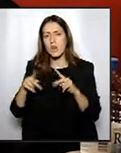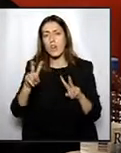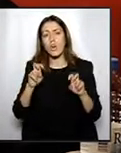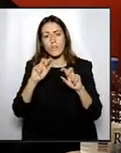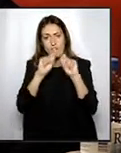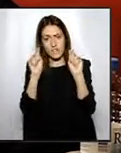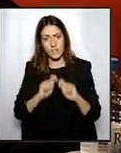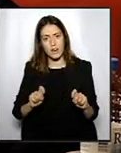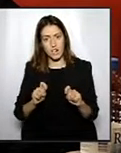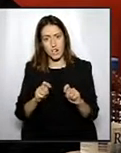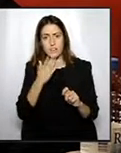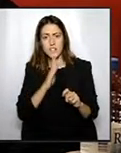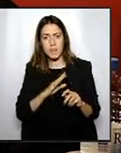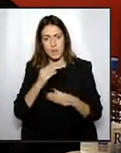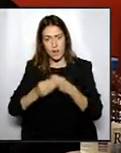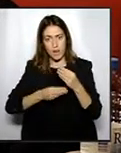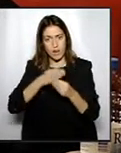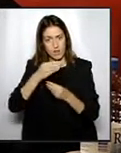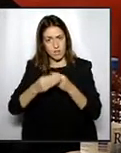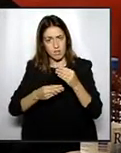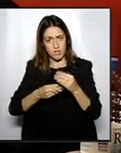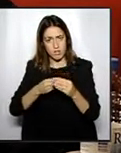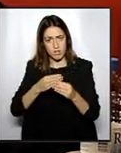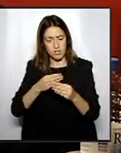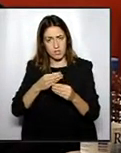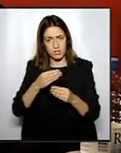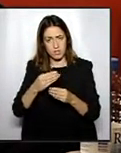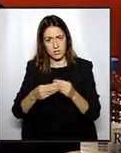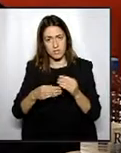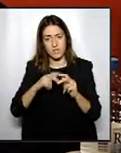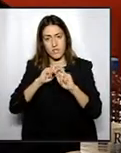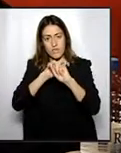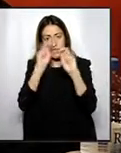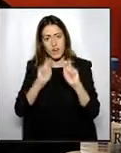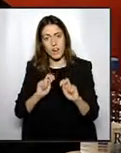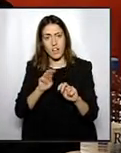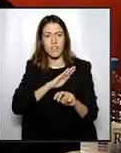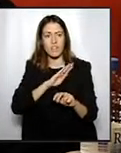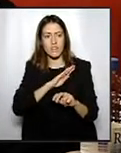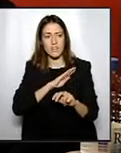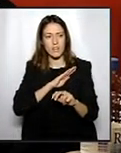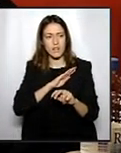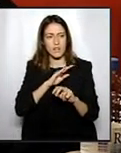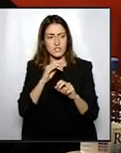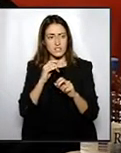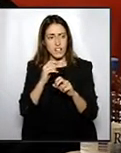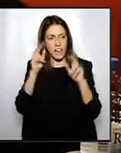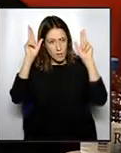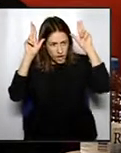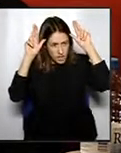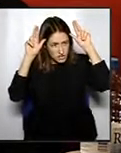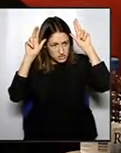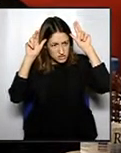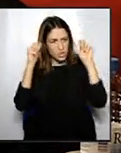sembla ser que es volia posar en marxa aviat, la fira dels cavalls s'ha comentat a les reunions que hem tingut a l'OFIM.